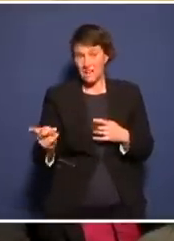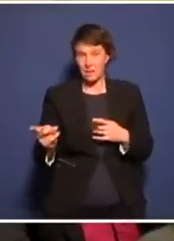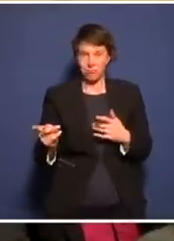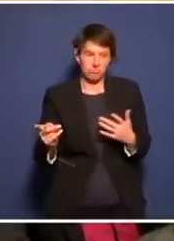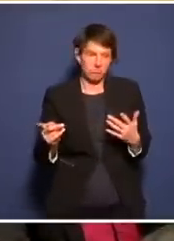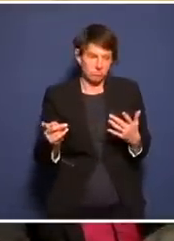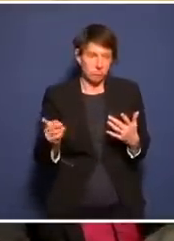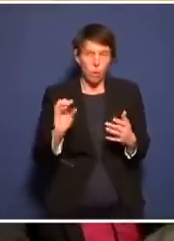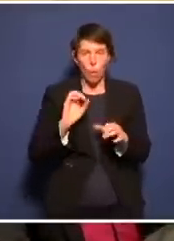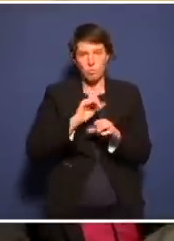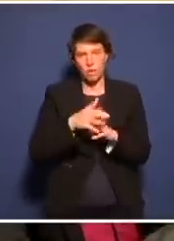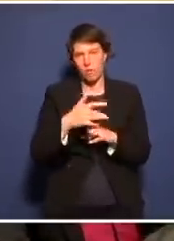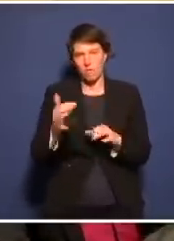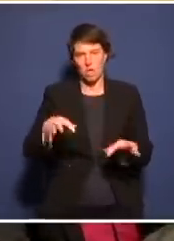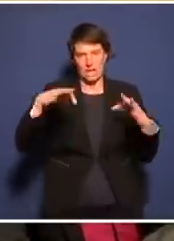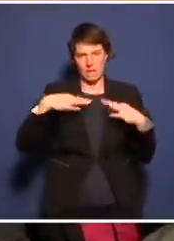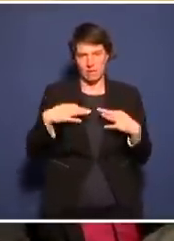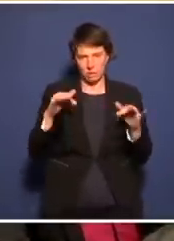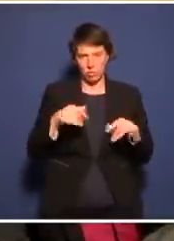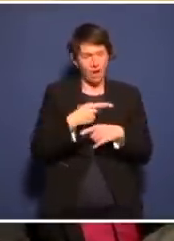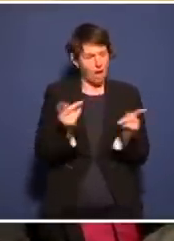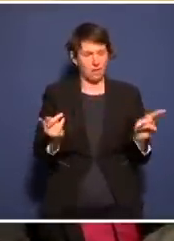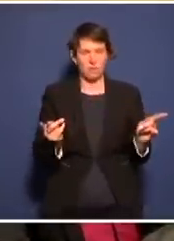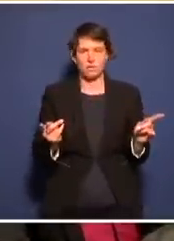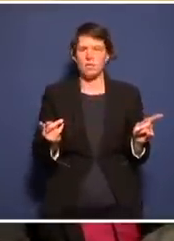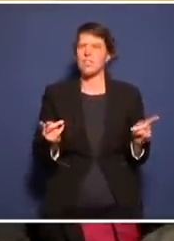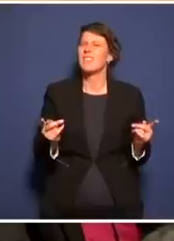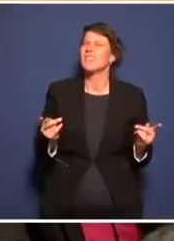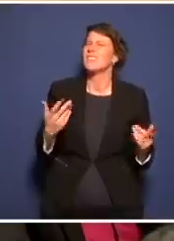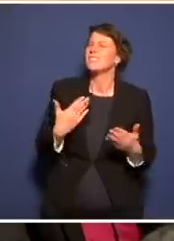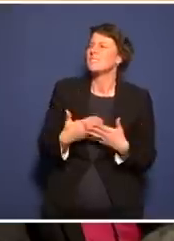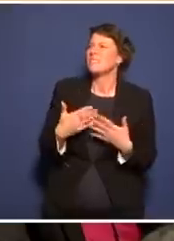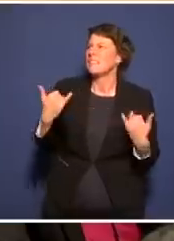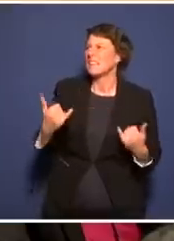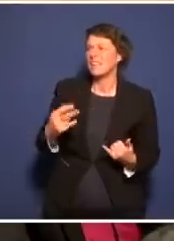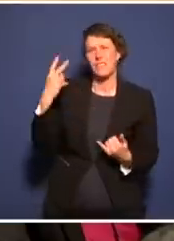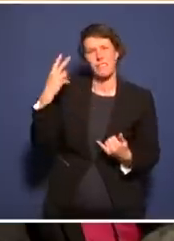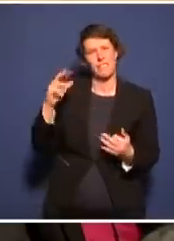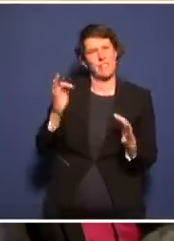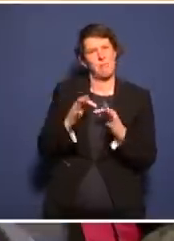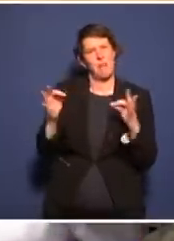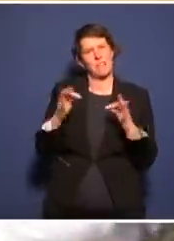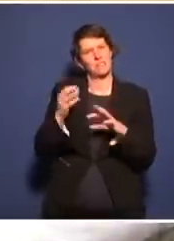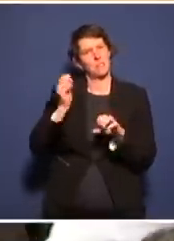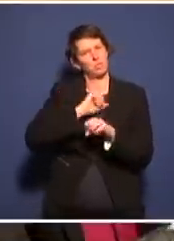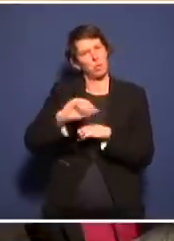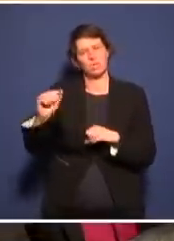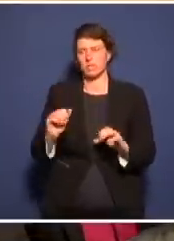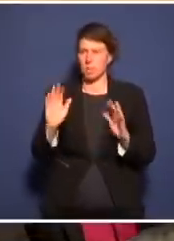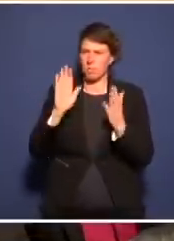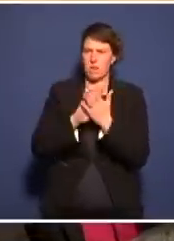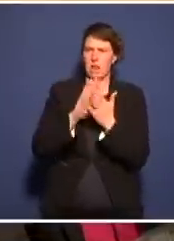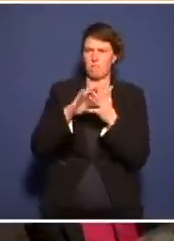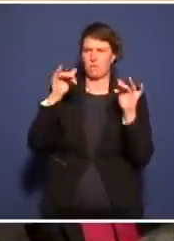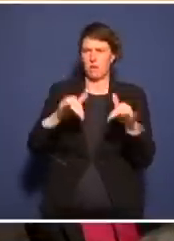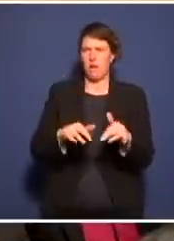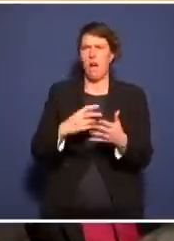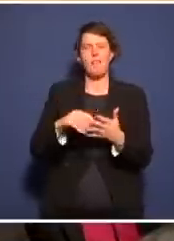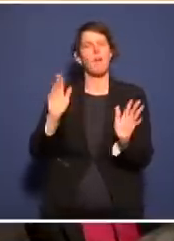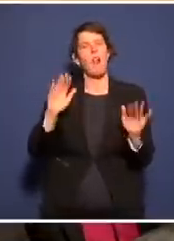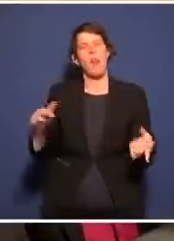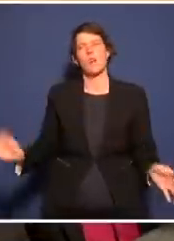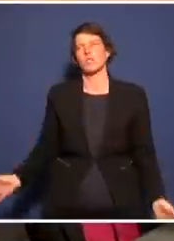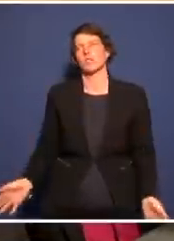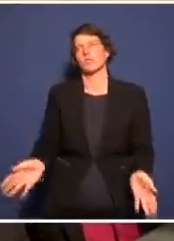oder lang mit Omikron infizieren werden. Warum ist es so wichtig, dass man die Maßnahmen trotzdem aufrechterhält und das nicht einfach laufen lässt? Oder